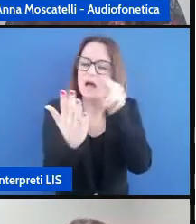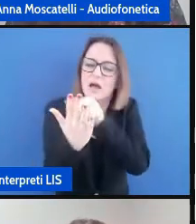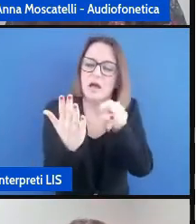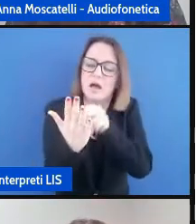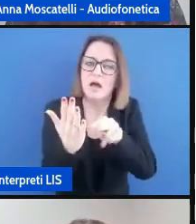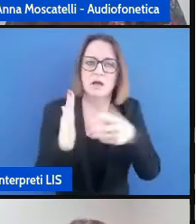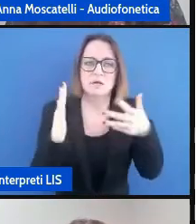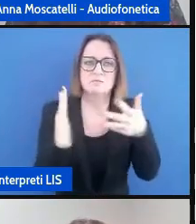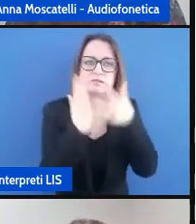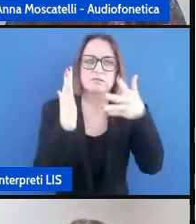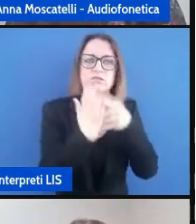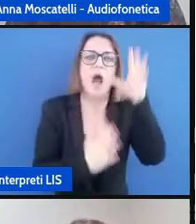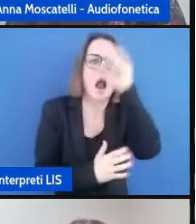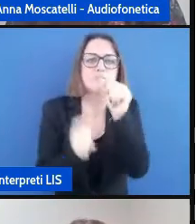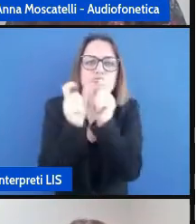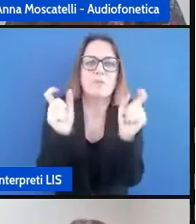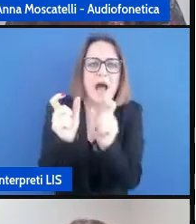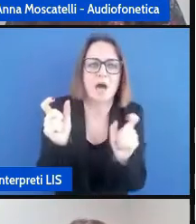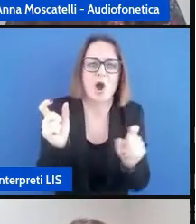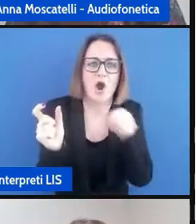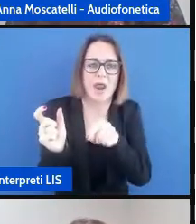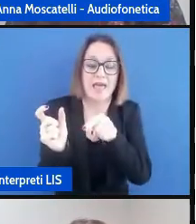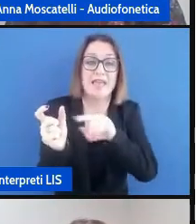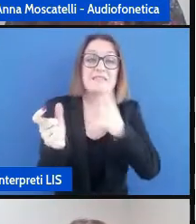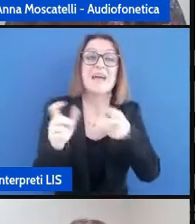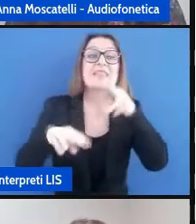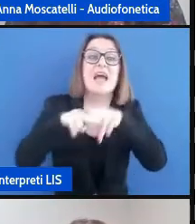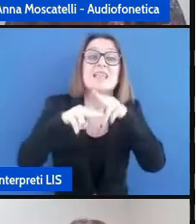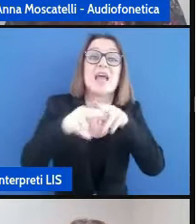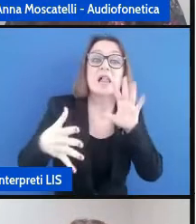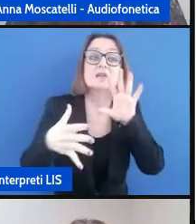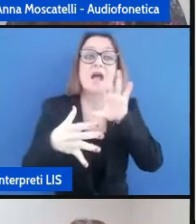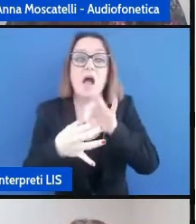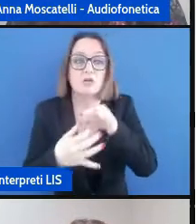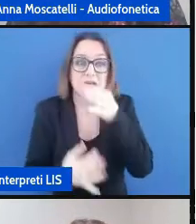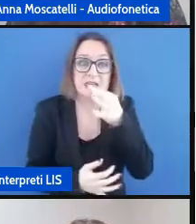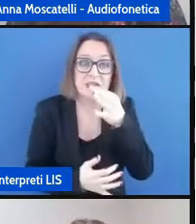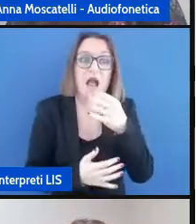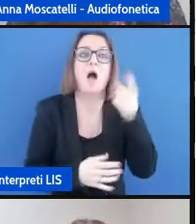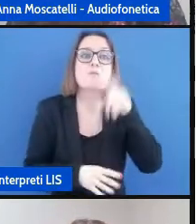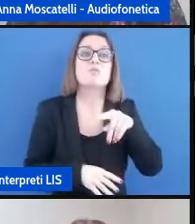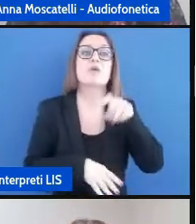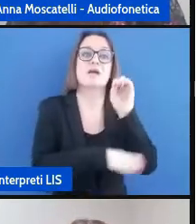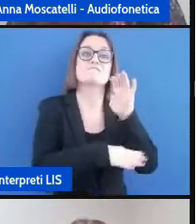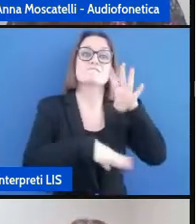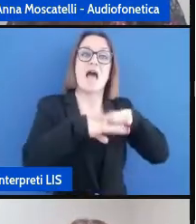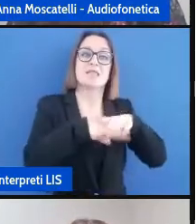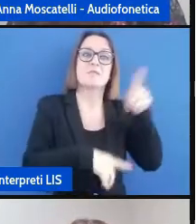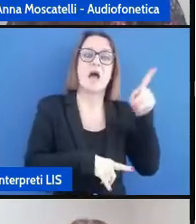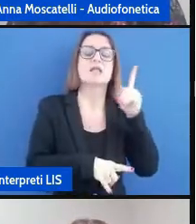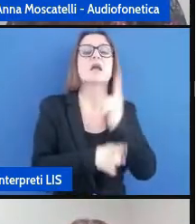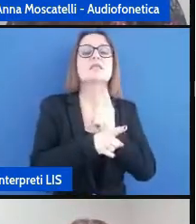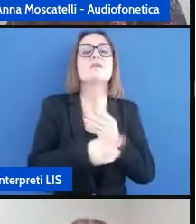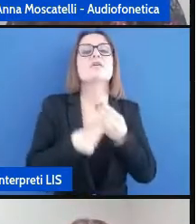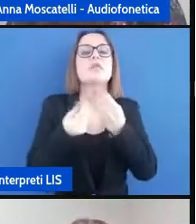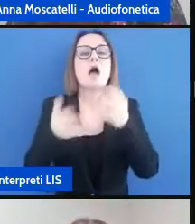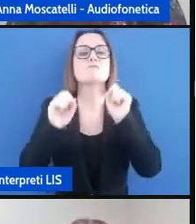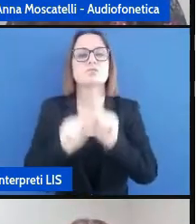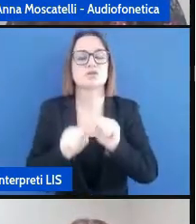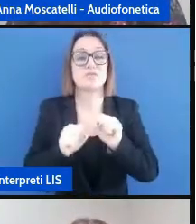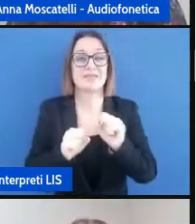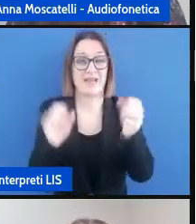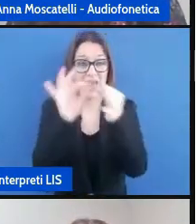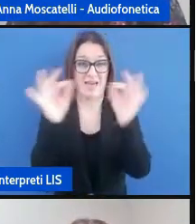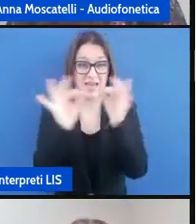nella comprensione quindi il docente deve avere questa consapevolezza deve rendere accessibile il